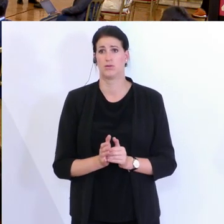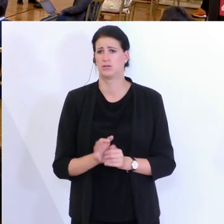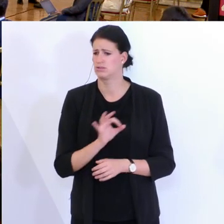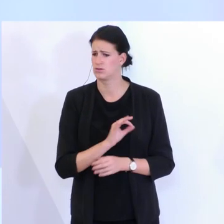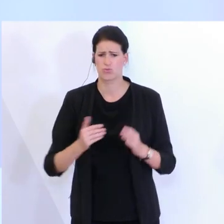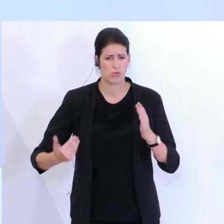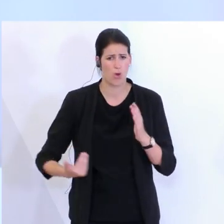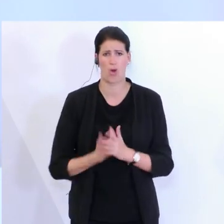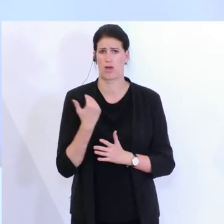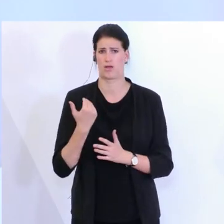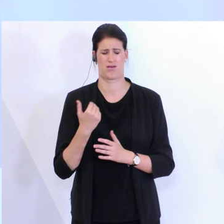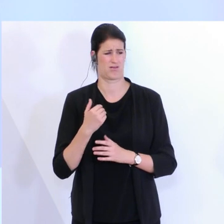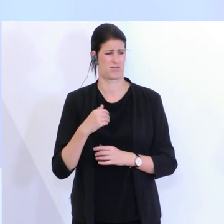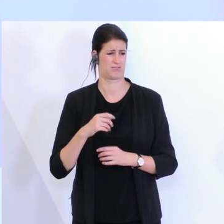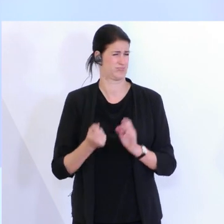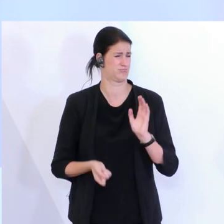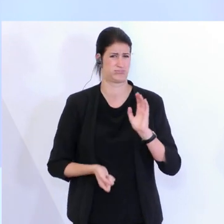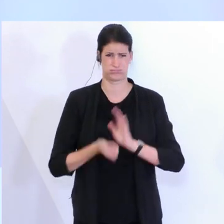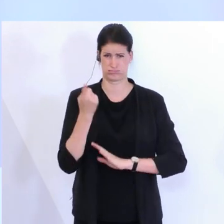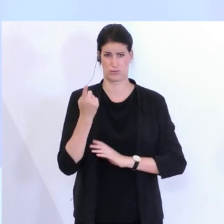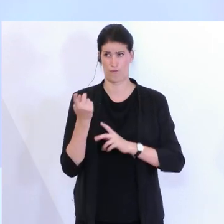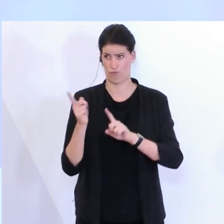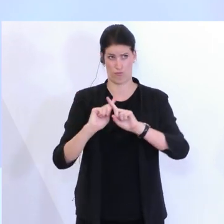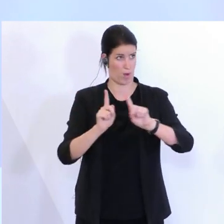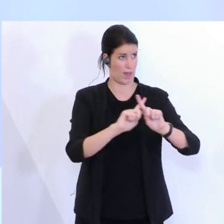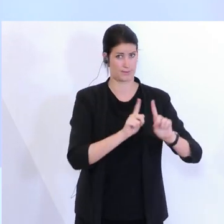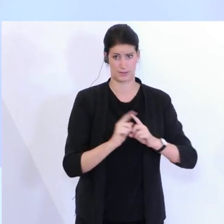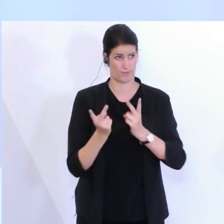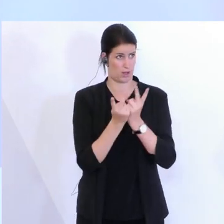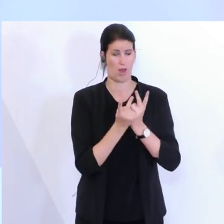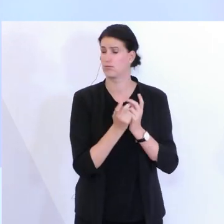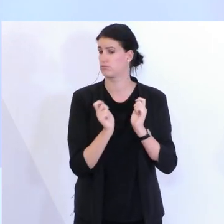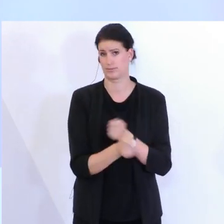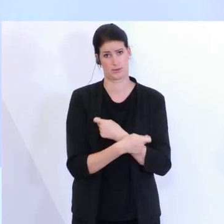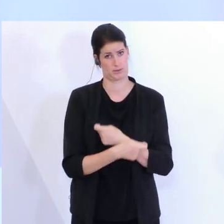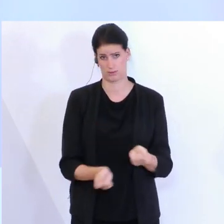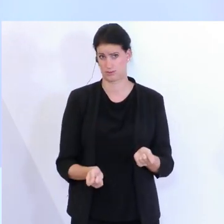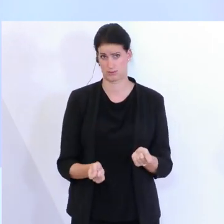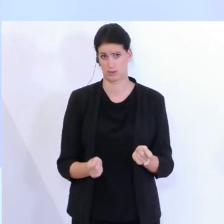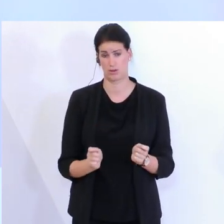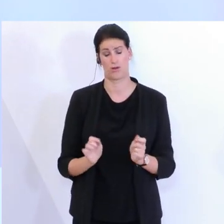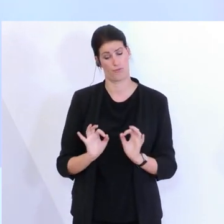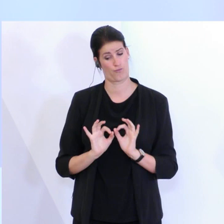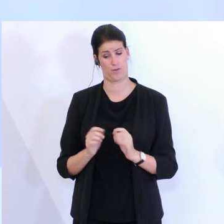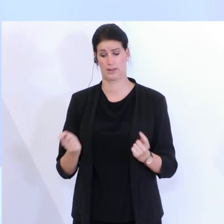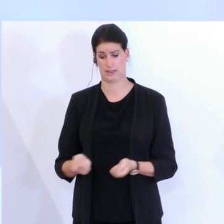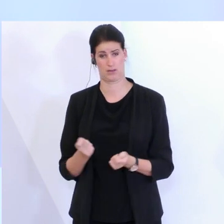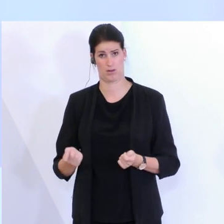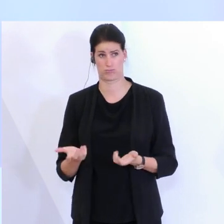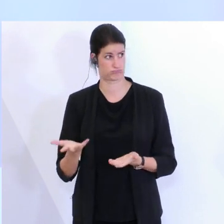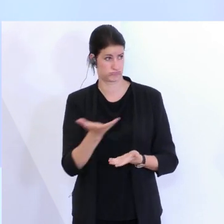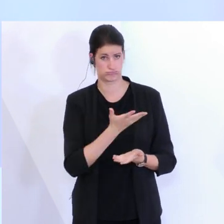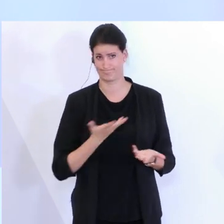gebaut. Es gibt nirgendwo Vergleichswerte eines solchen Angebotes, vor allem eben auch für Betriebe. Viele der